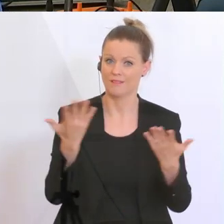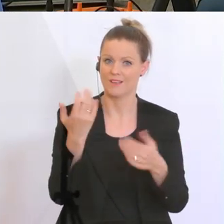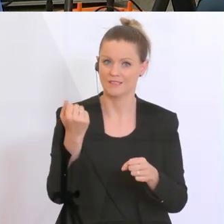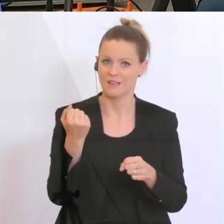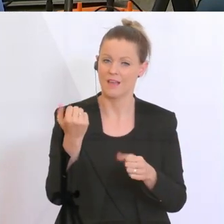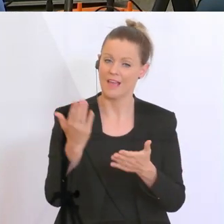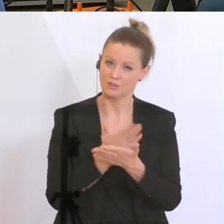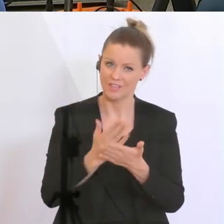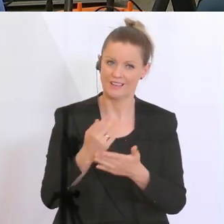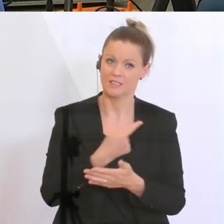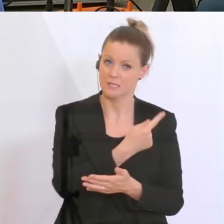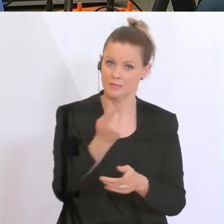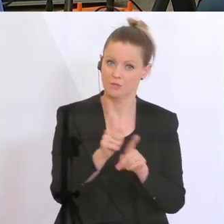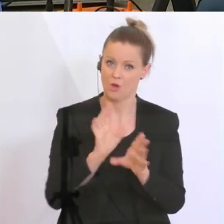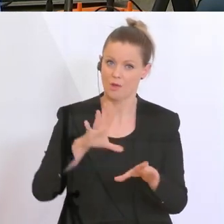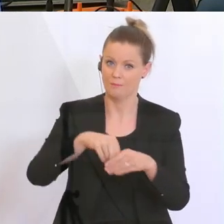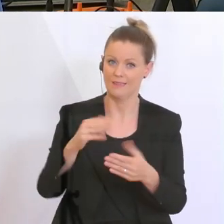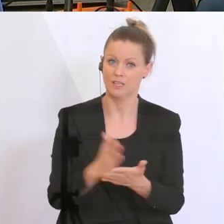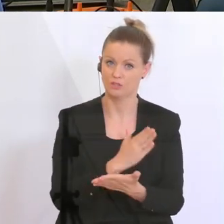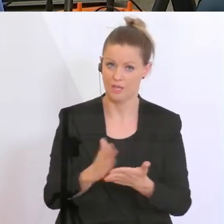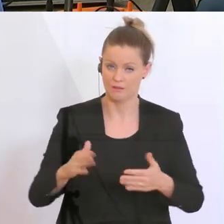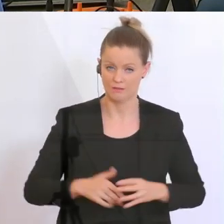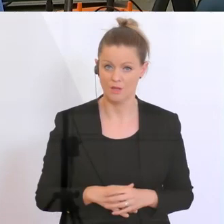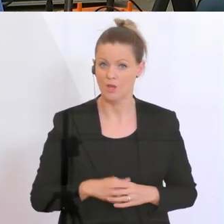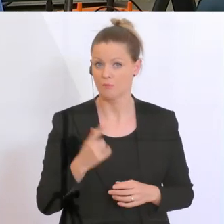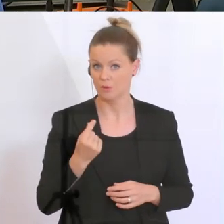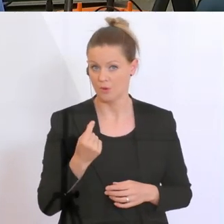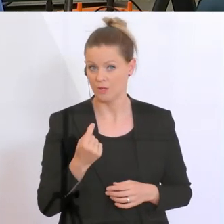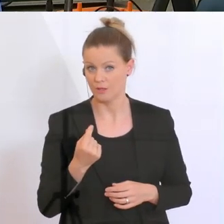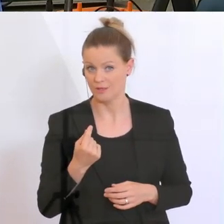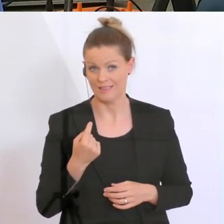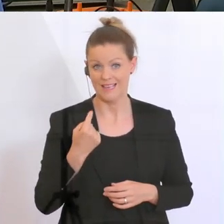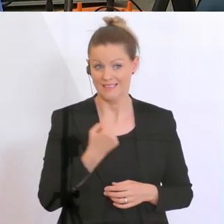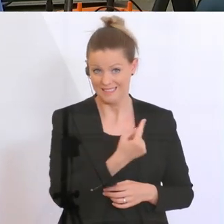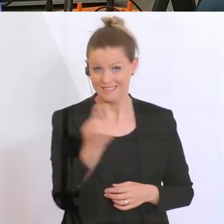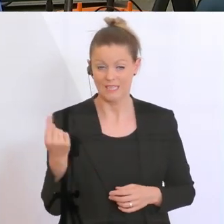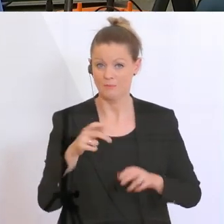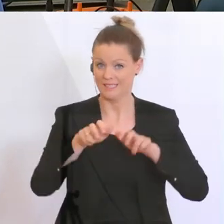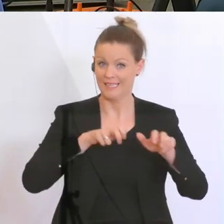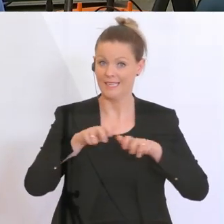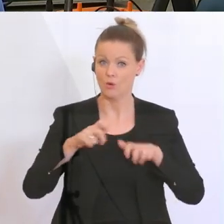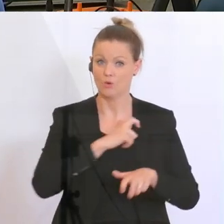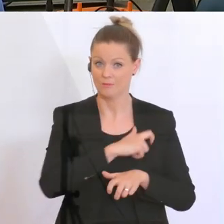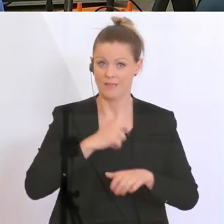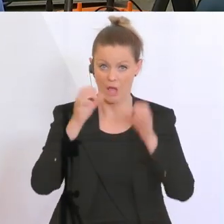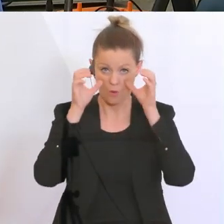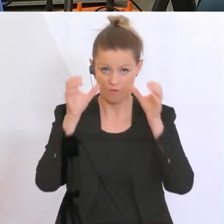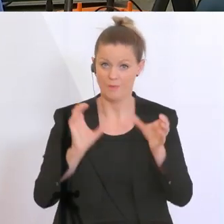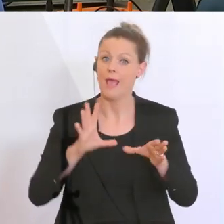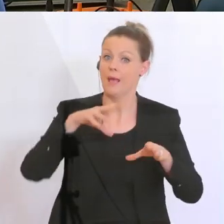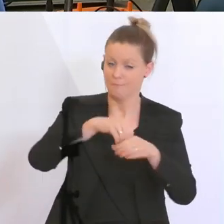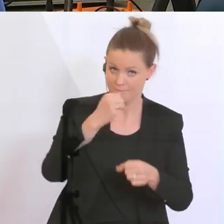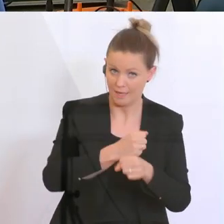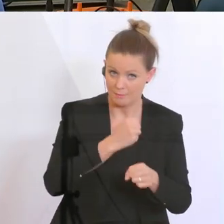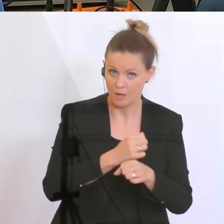entscheiden Sie ja mit quasi. Werden Sie sich als ÖVP, als Regierungspartei dafür aussprechen? Werden Sie